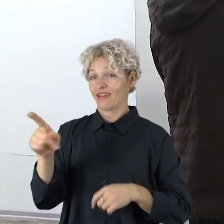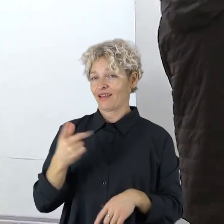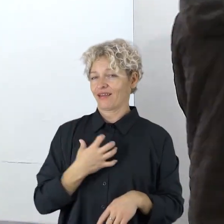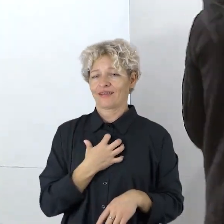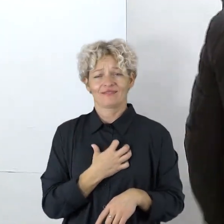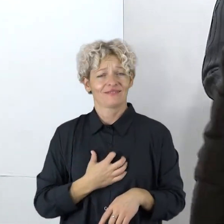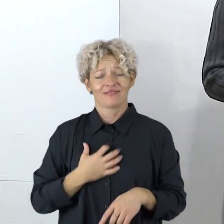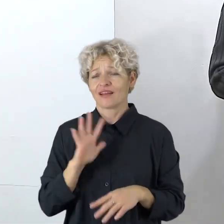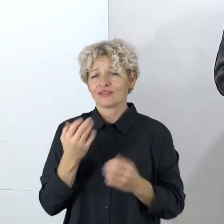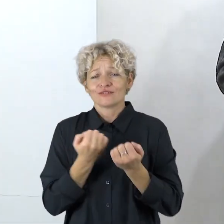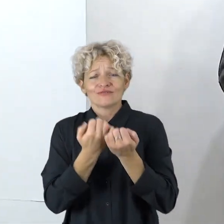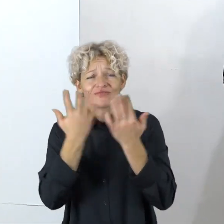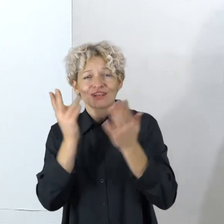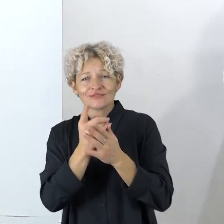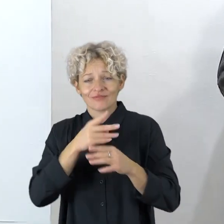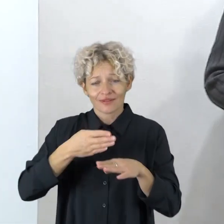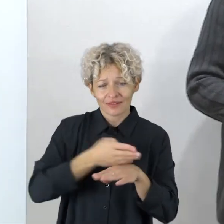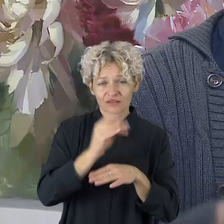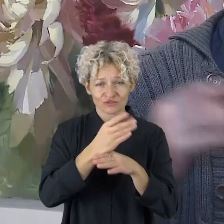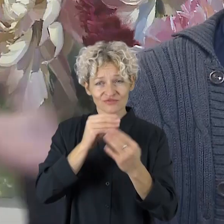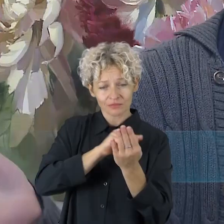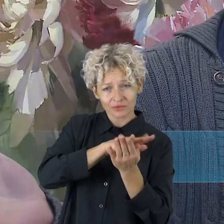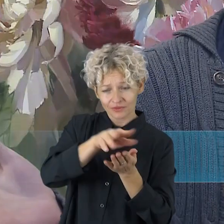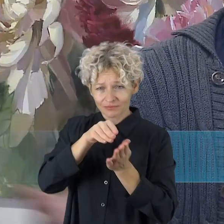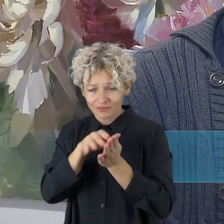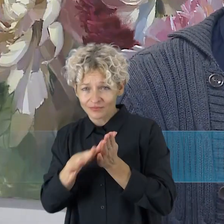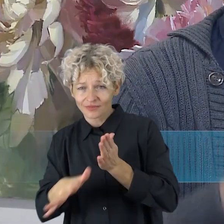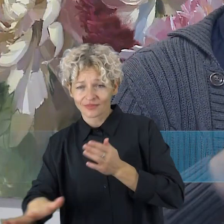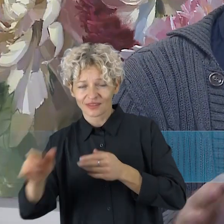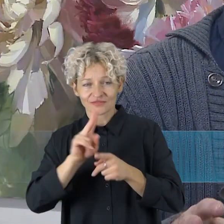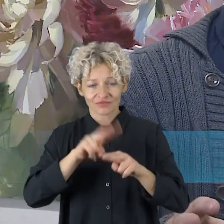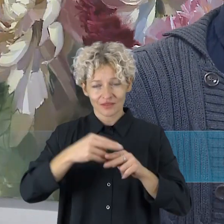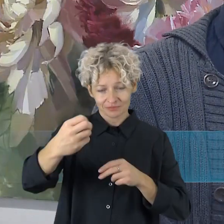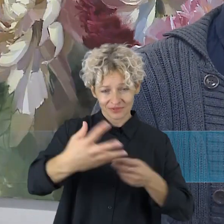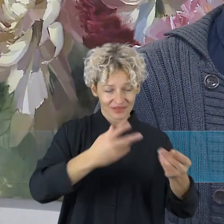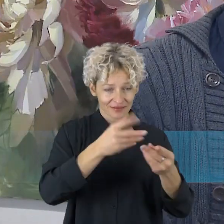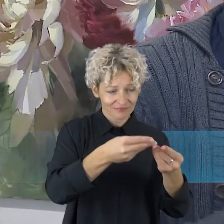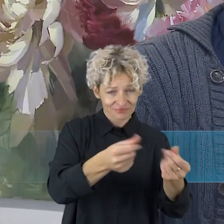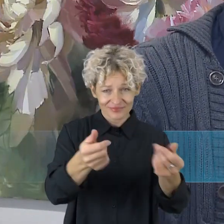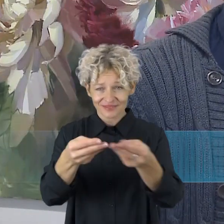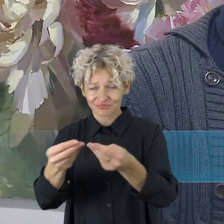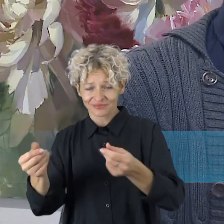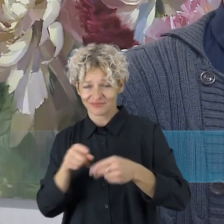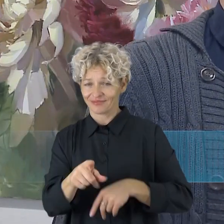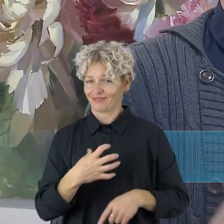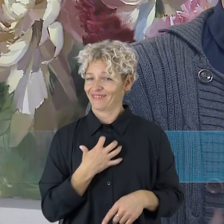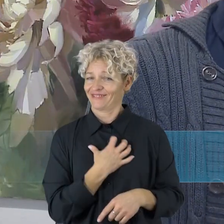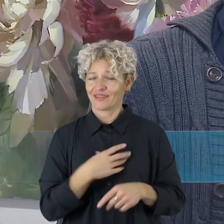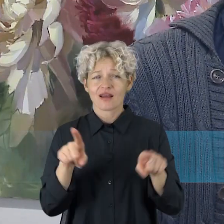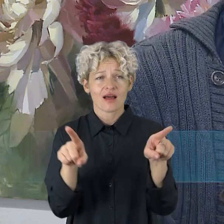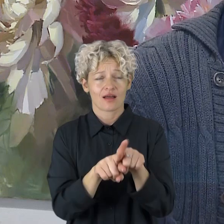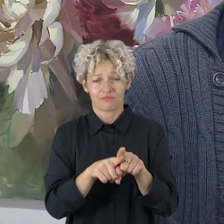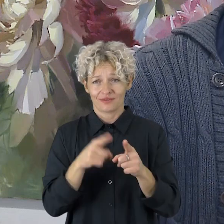objektą, nuo kito, kol galų galėdingsta. Man tas žaisnis visas